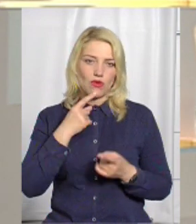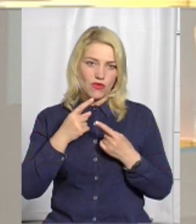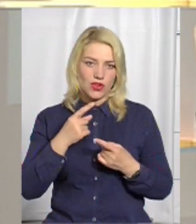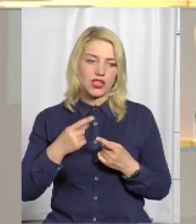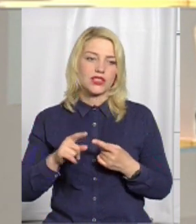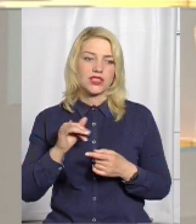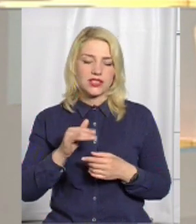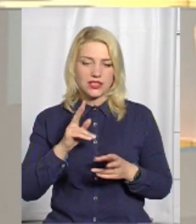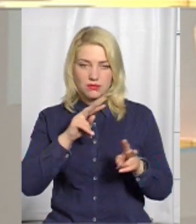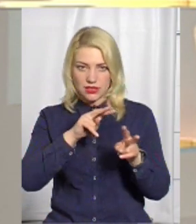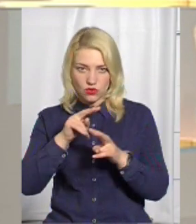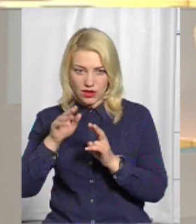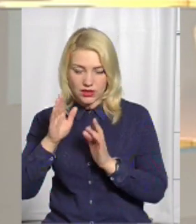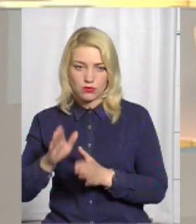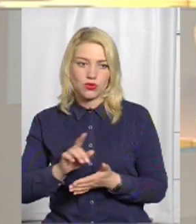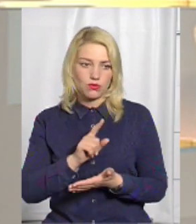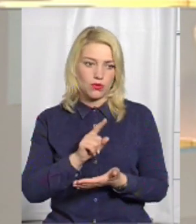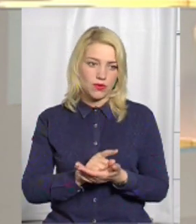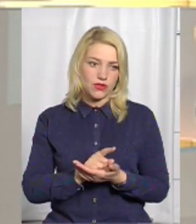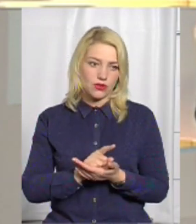говорити, ми будемо за цим слідкувати.